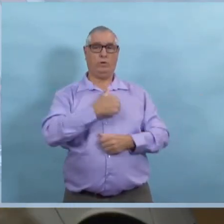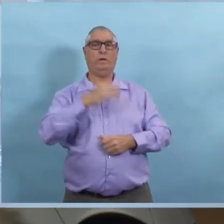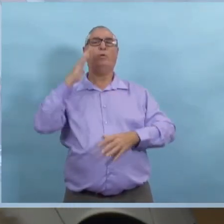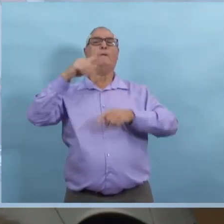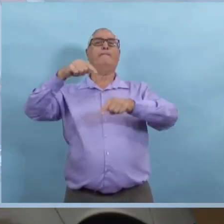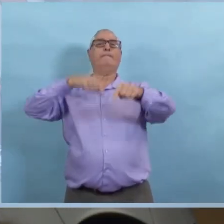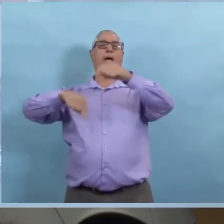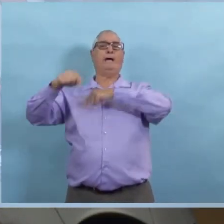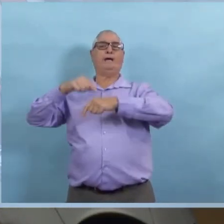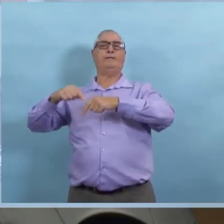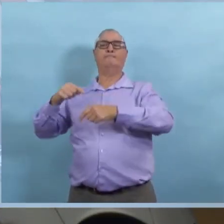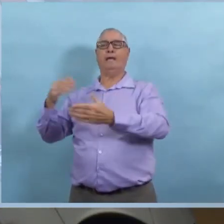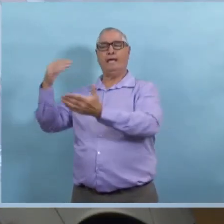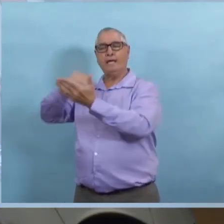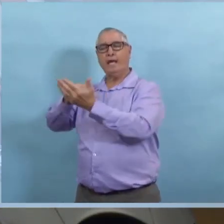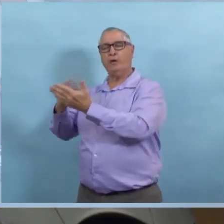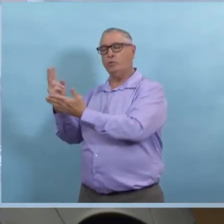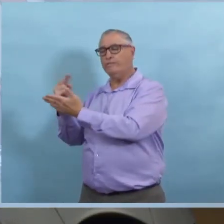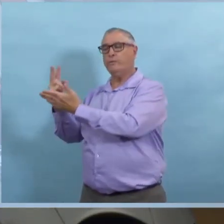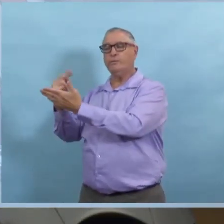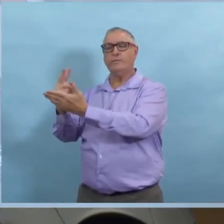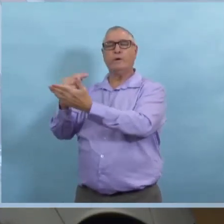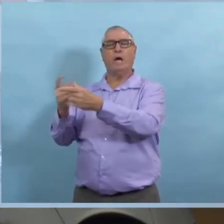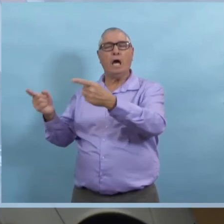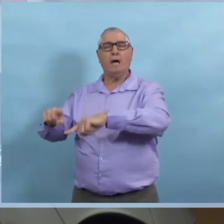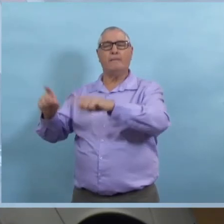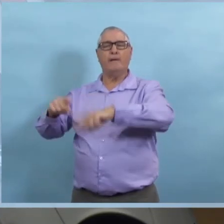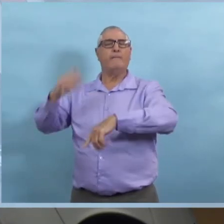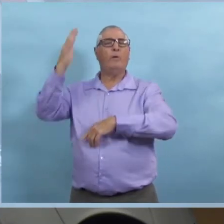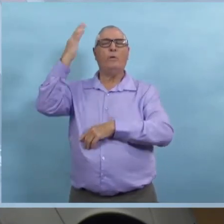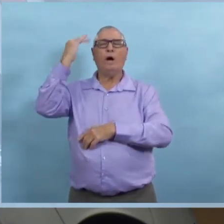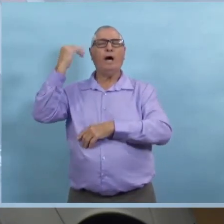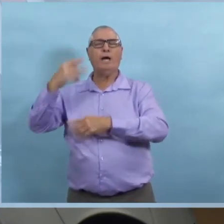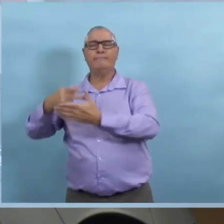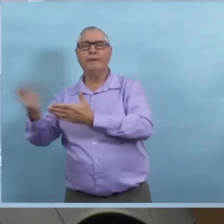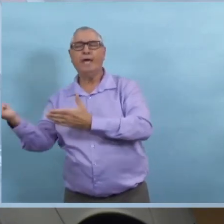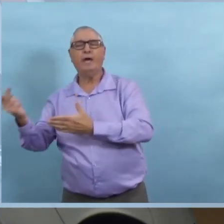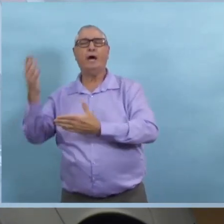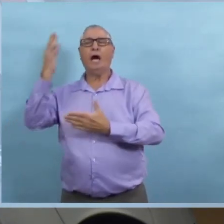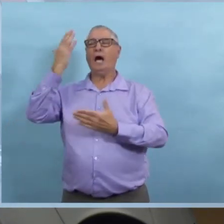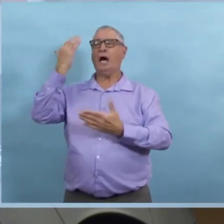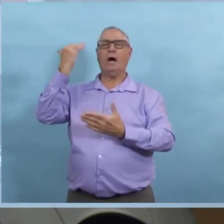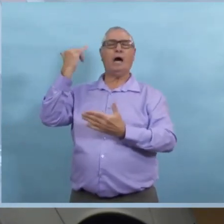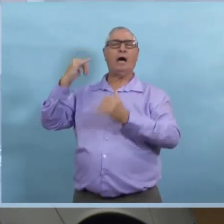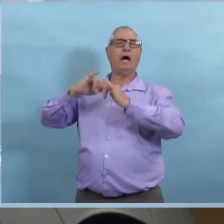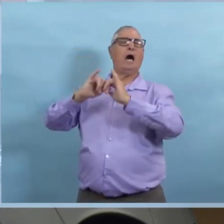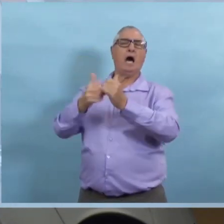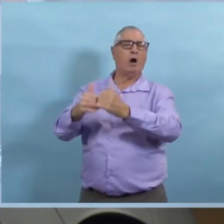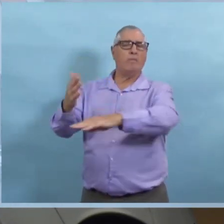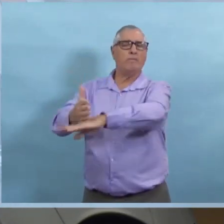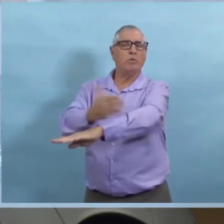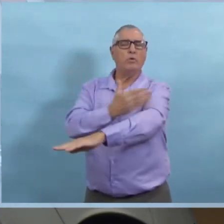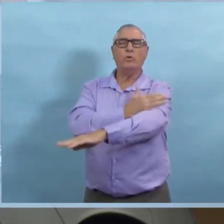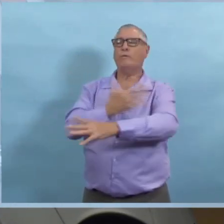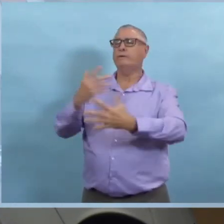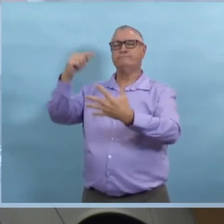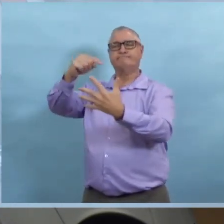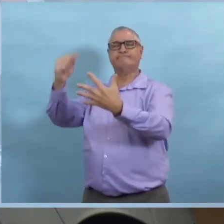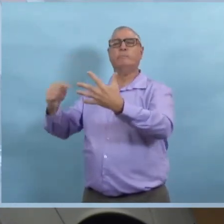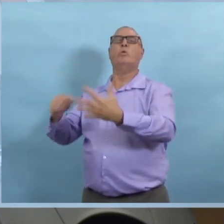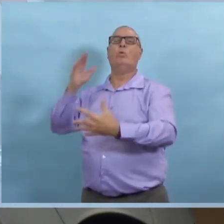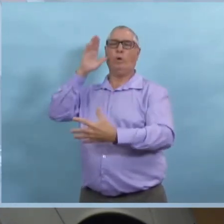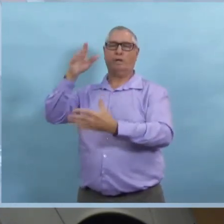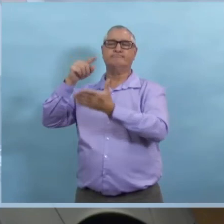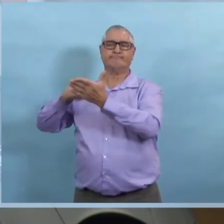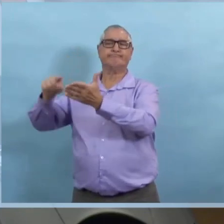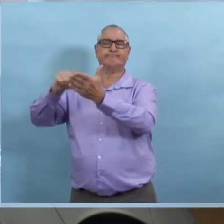disséquer toutes les réponses qu'on a faites mais pour le moment, il nous faut être humble. nous faut garder l'accent sur le fait qu'on veut garder les Manitobains en